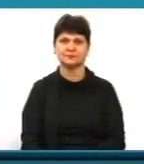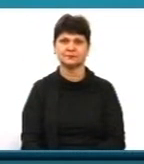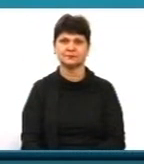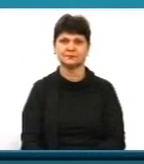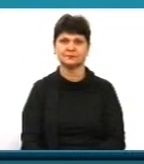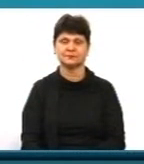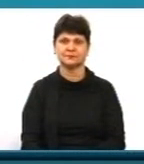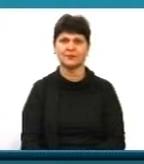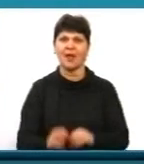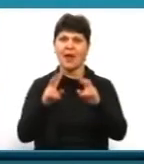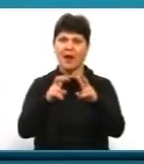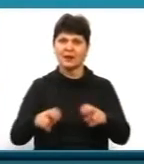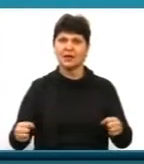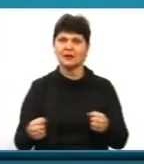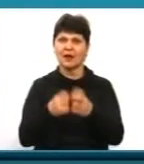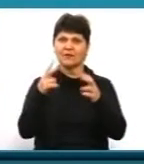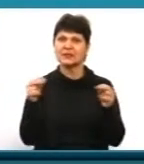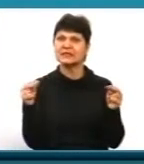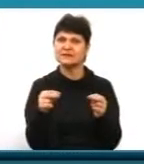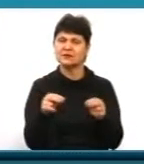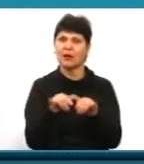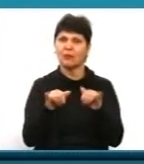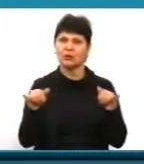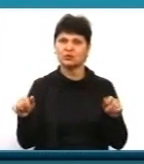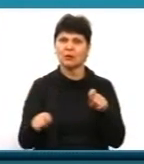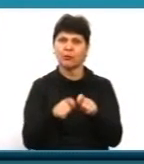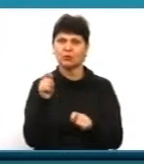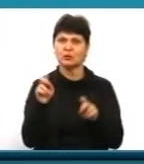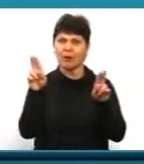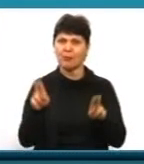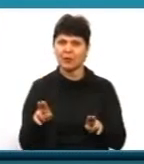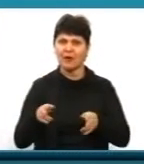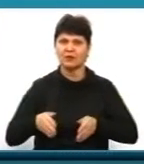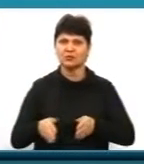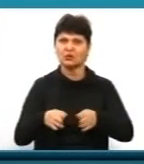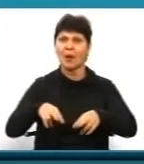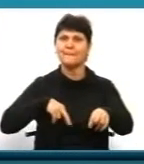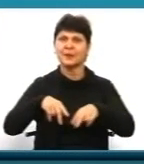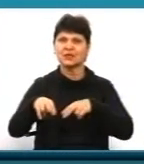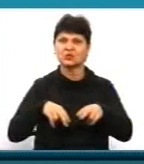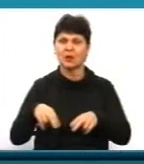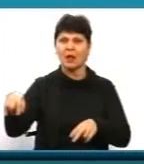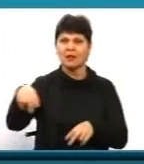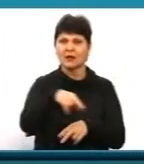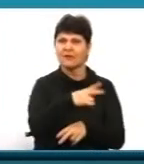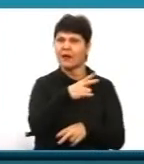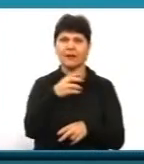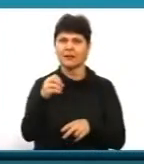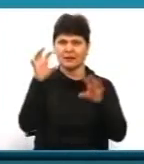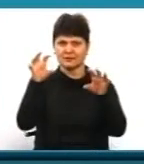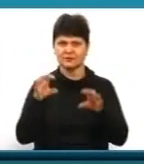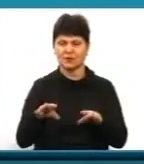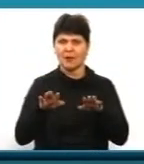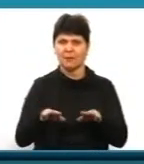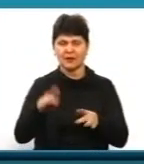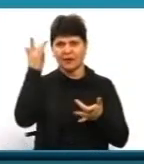Аналіз аварійності свідчить, що найпоширеніше порушення правил дорожнього руху пішоходами – перехід дороги у невстановленому місці, раптовий